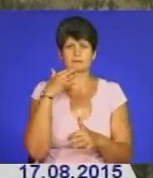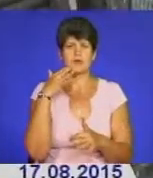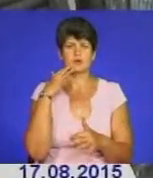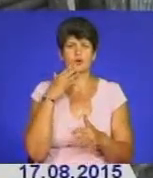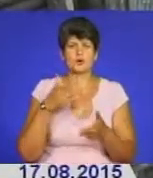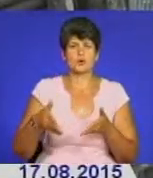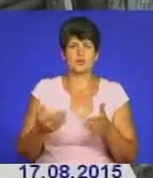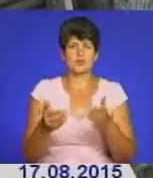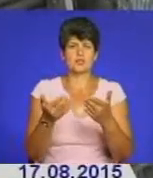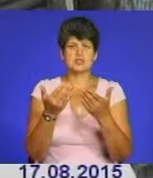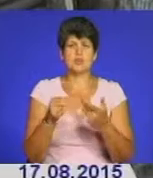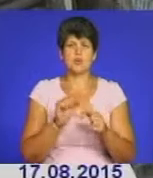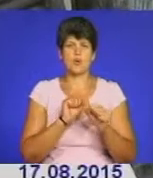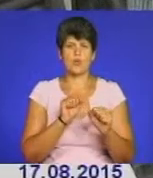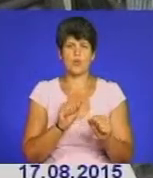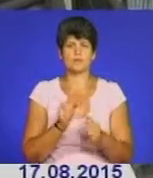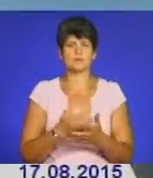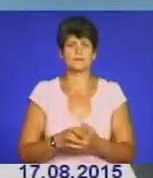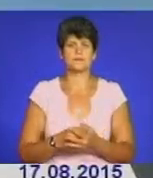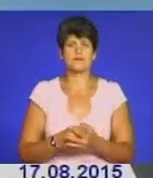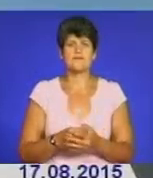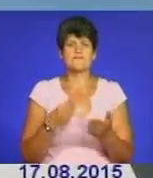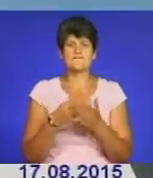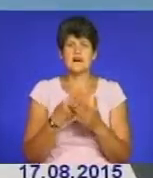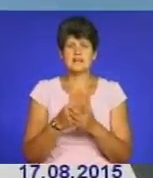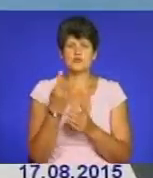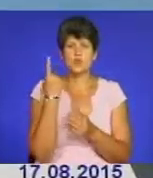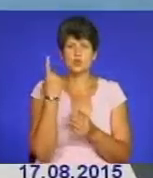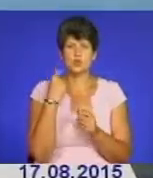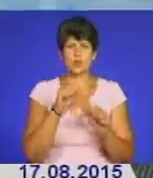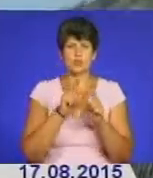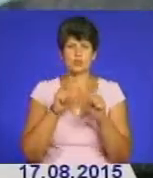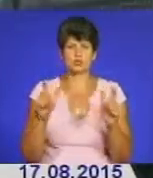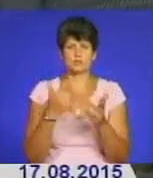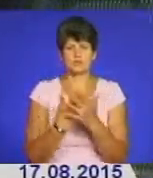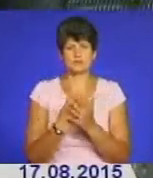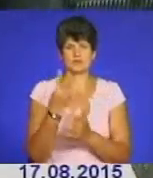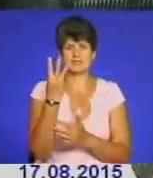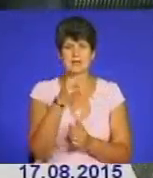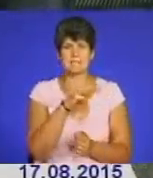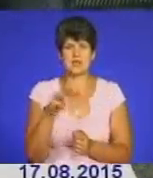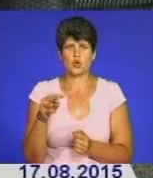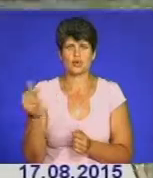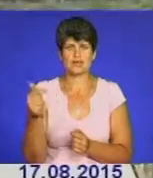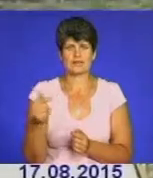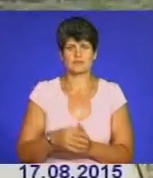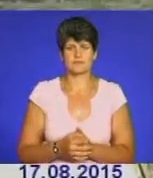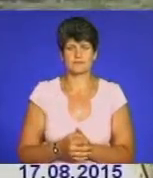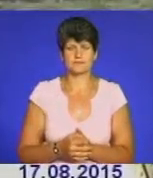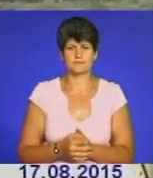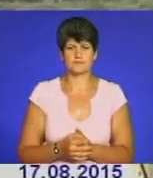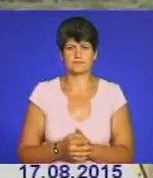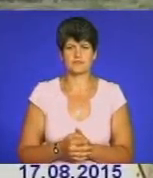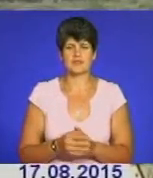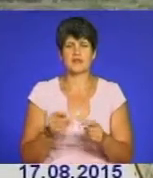окопів, кілька сотень бетонних вогневих споруд. Вартість лише одного опорного пункту складає близько трьох мільйонів гривень. Відповідно